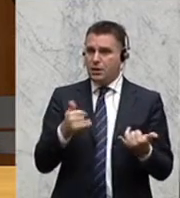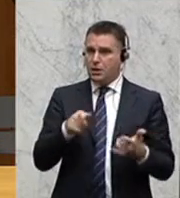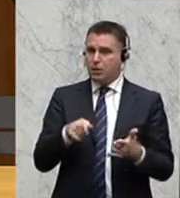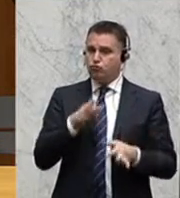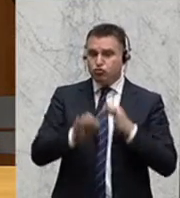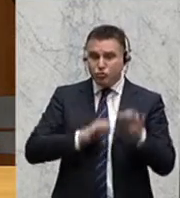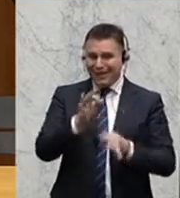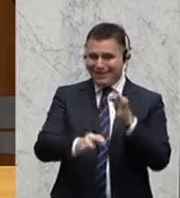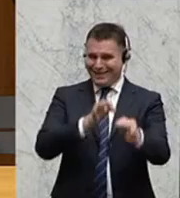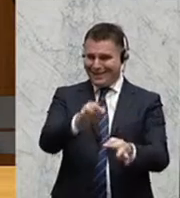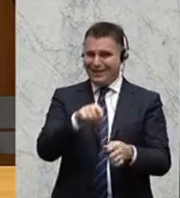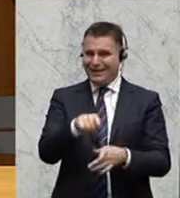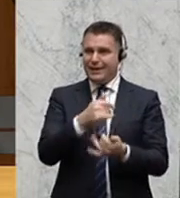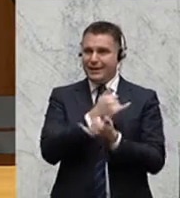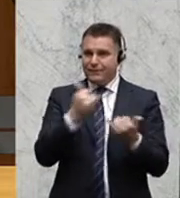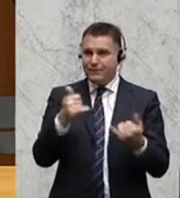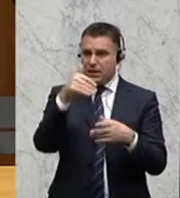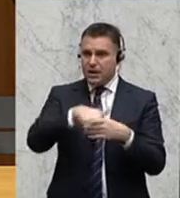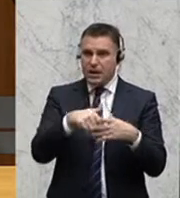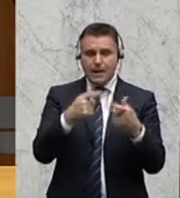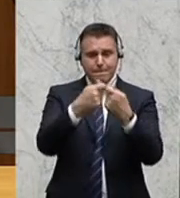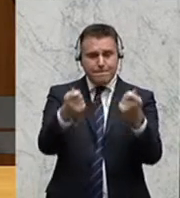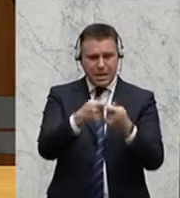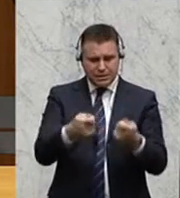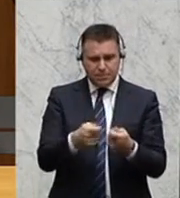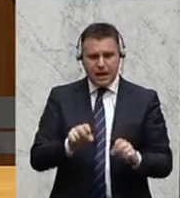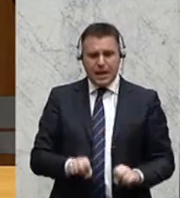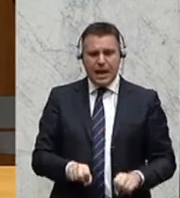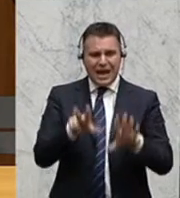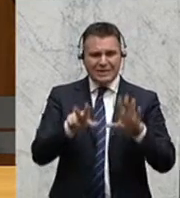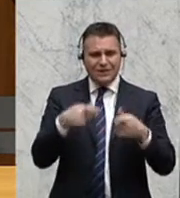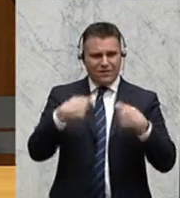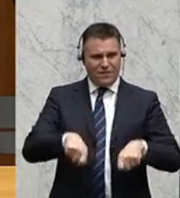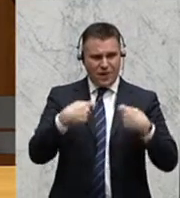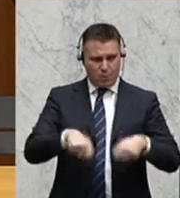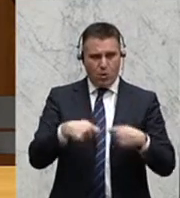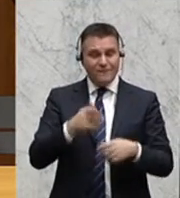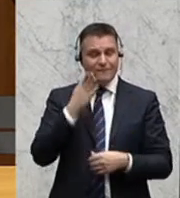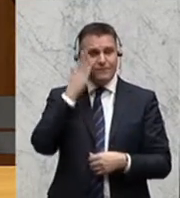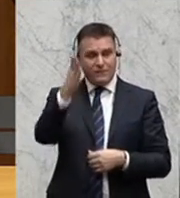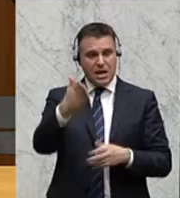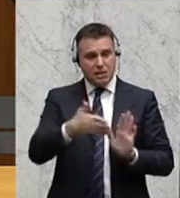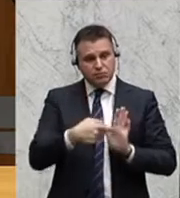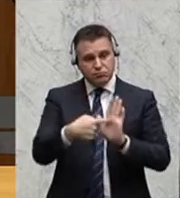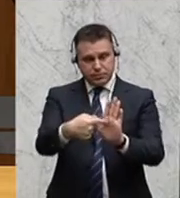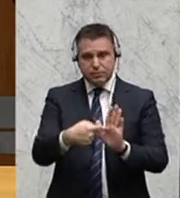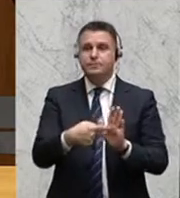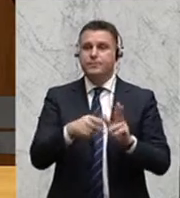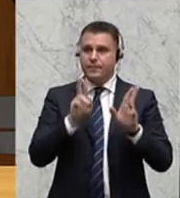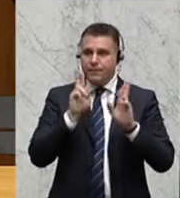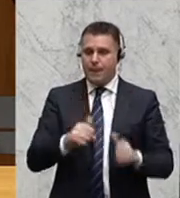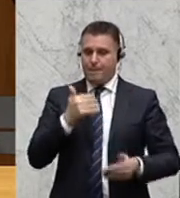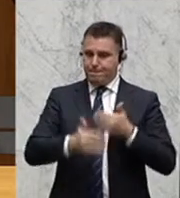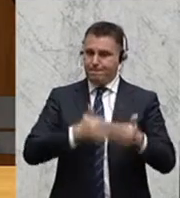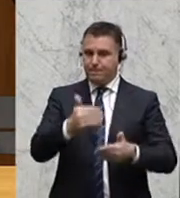und die darin beinhalteten Maßnahmen, die am 18. Februar präsentiert werden, in einem breit angelegten